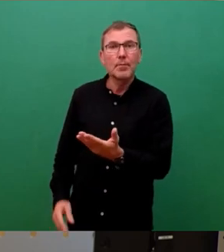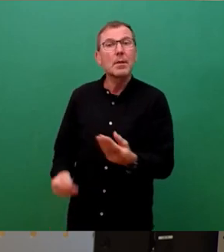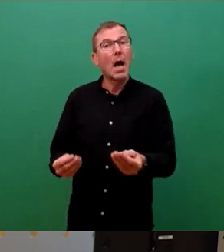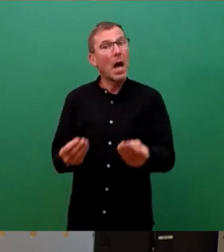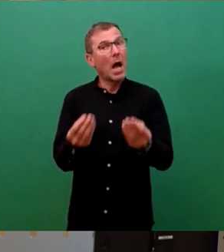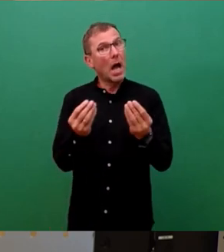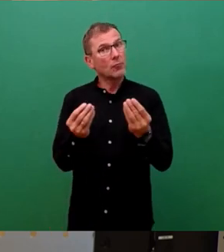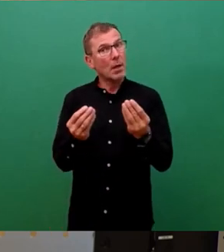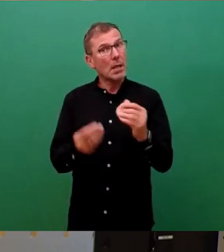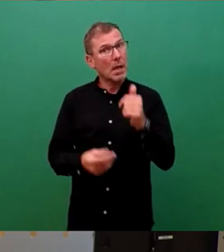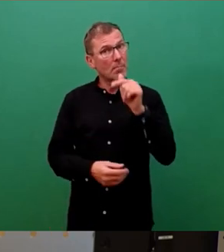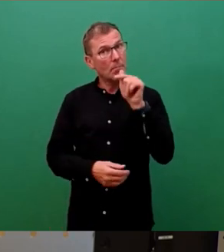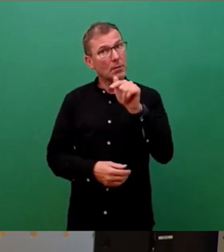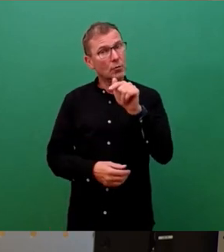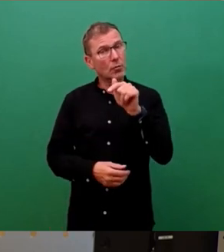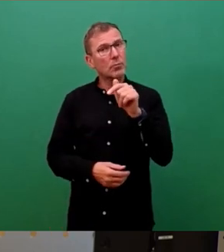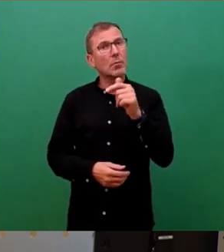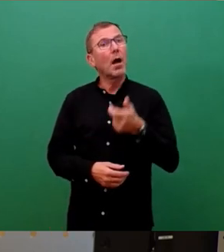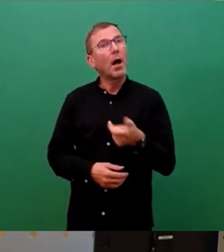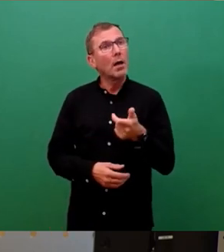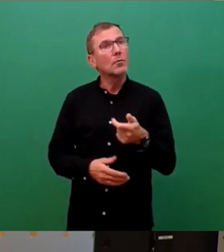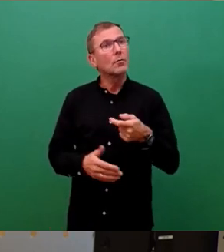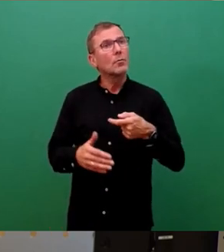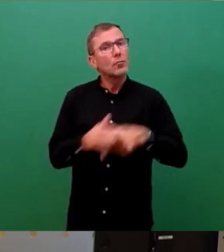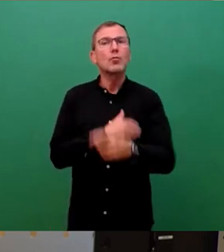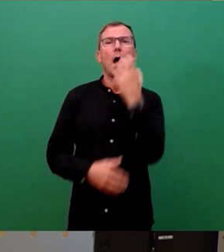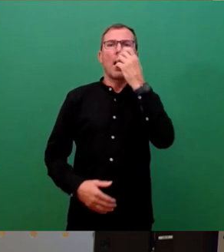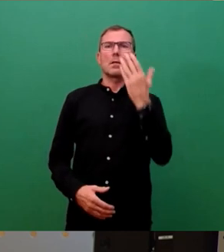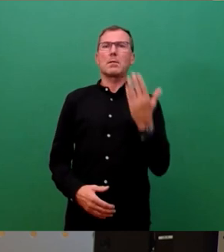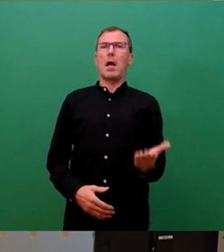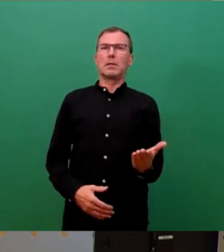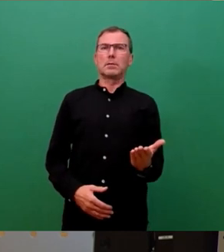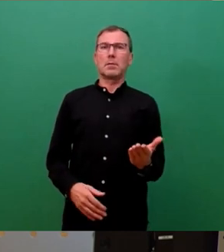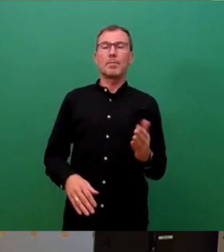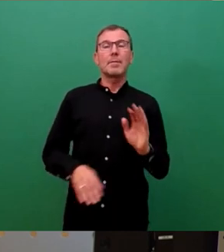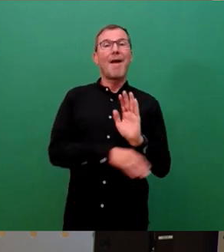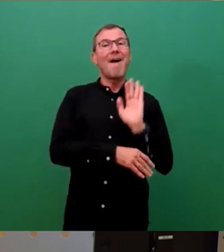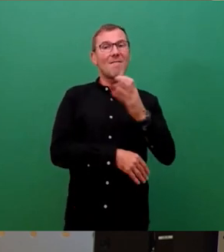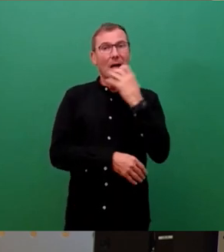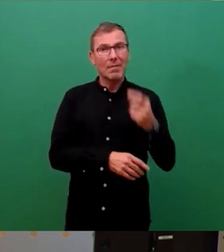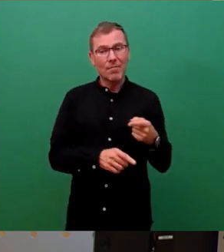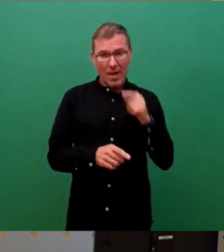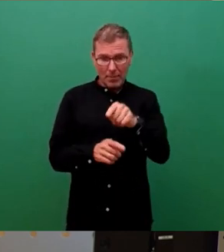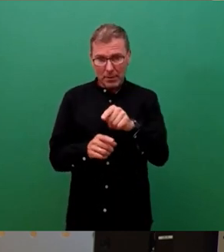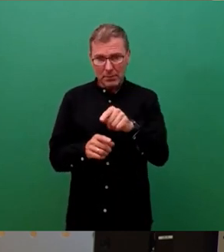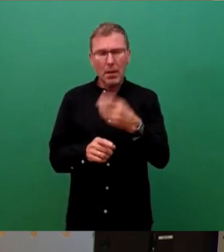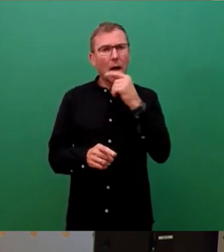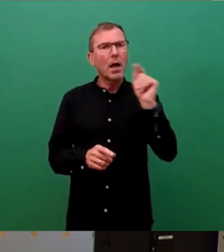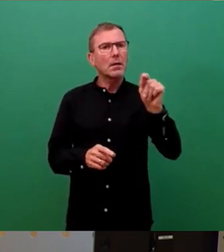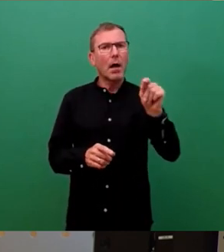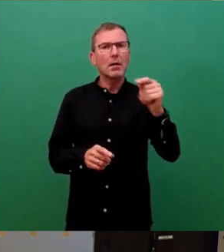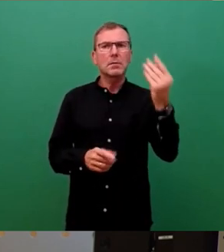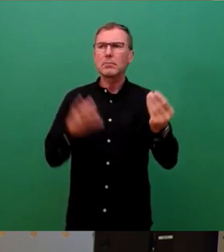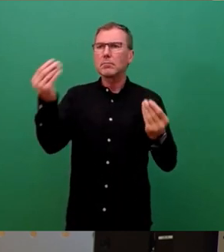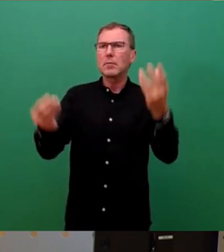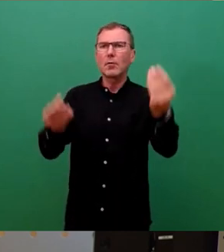am meisten dort mit Gas geheizt. Das heißt, wenn noch Fernwärme umgestiegen wird, wird das eine wesentliche Einsparung geben,